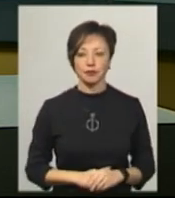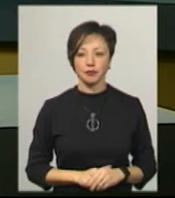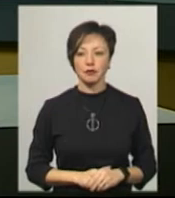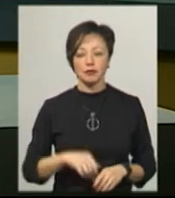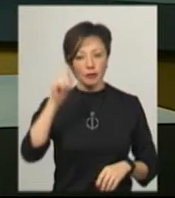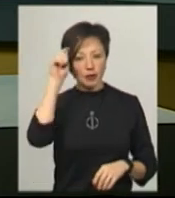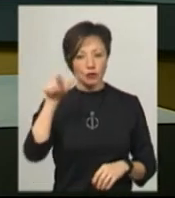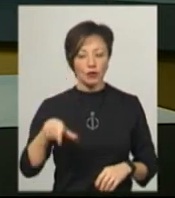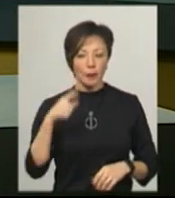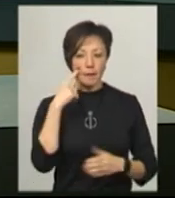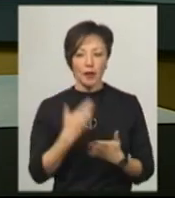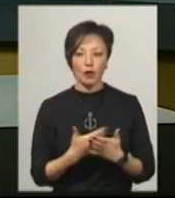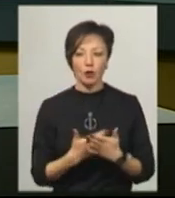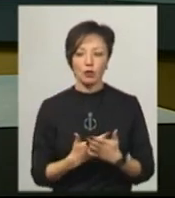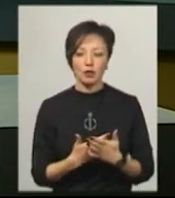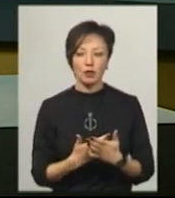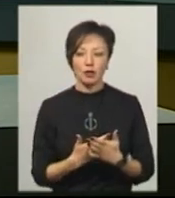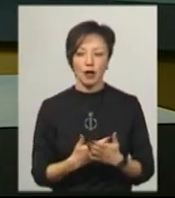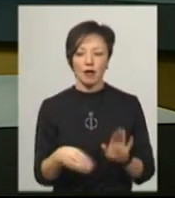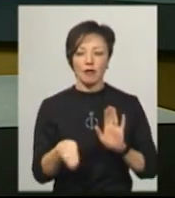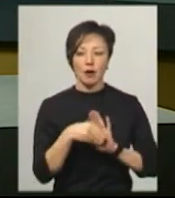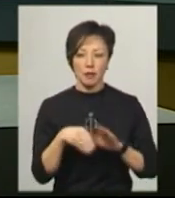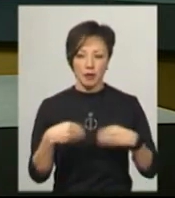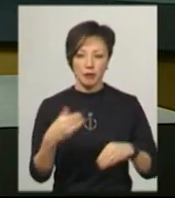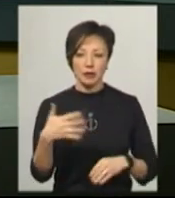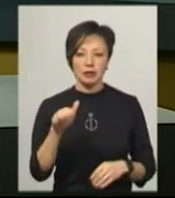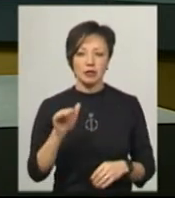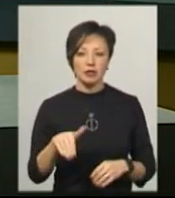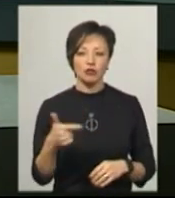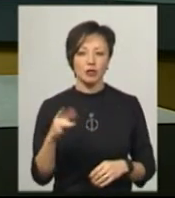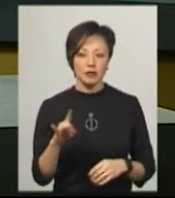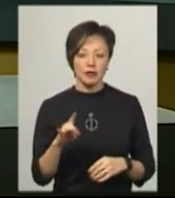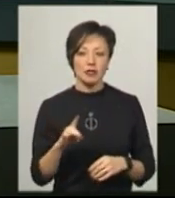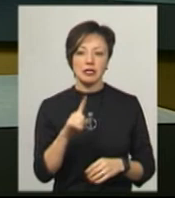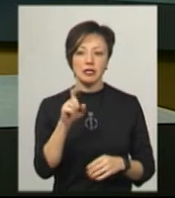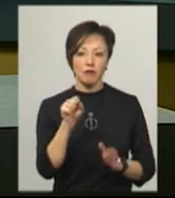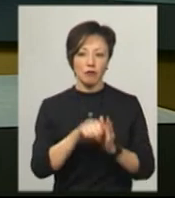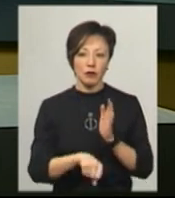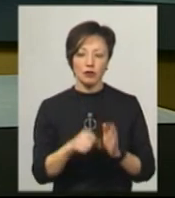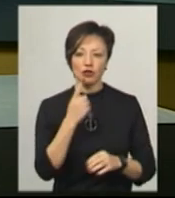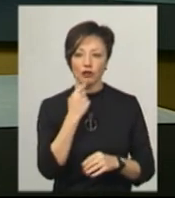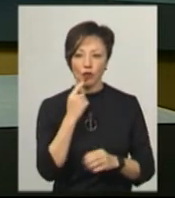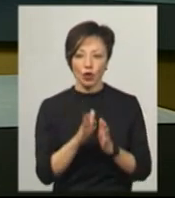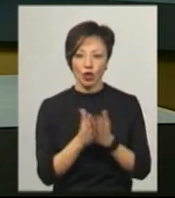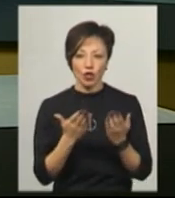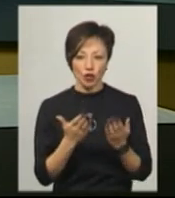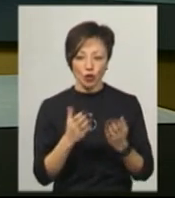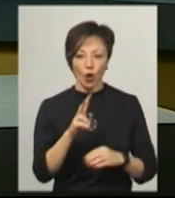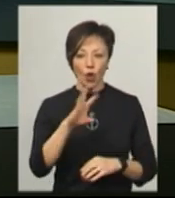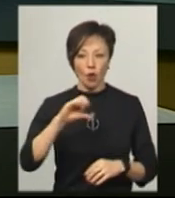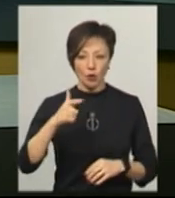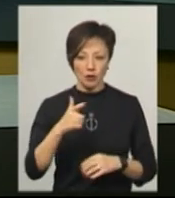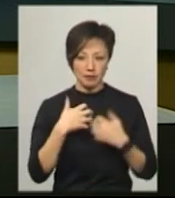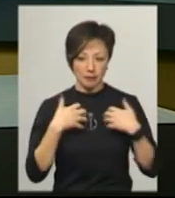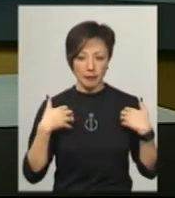Чоловіка, якого підозрюють у неправомірній вигоді в 50 тисяч гривень, за вбивство червонокнижного лося взяли під варту.